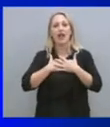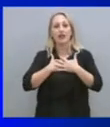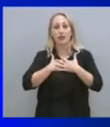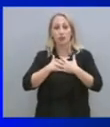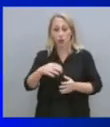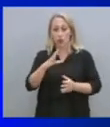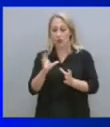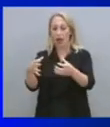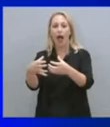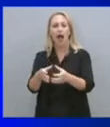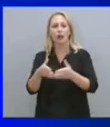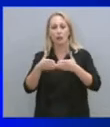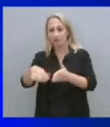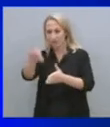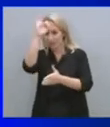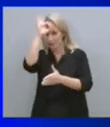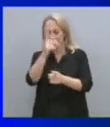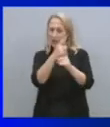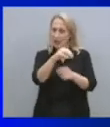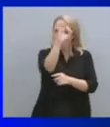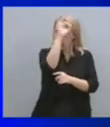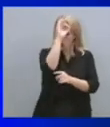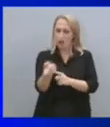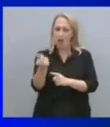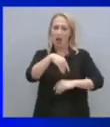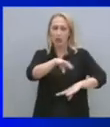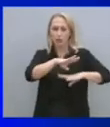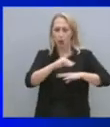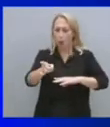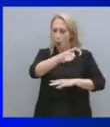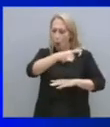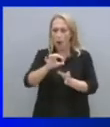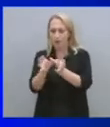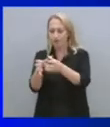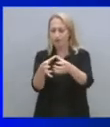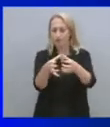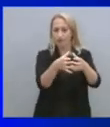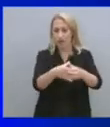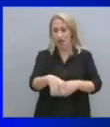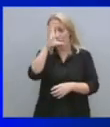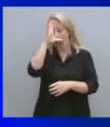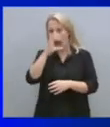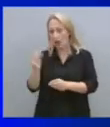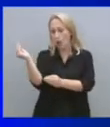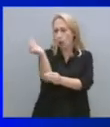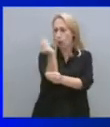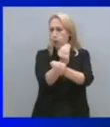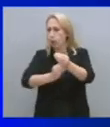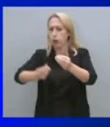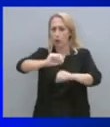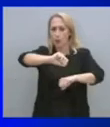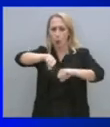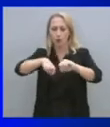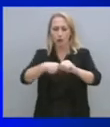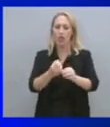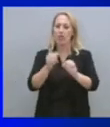στελέχη του Λιμενικού, της Αστυνομίας αλλά και των Ενόπλων Δυνάμεων οι οποίοι πραγματικά υπερβάλλουν εαυτόν σε αυτή την πολύ δύσκολη